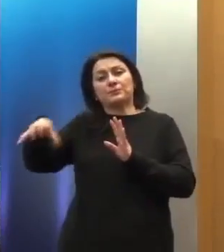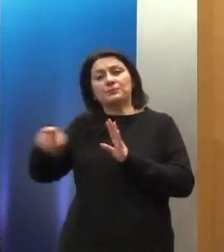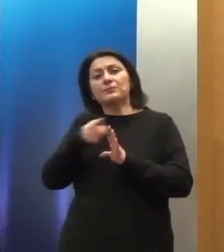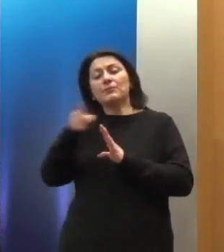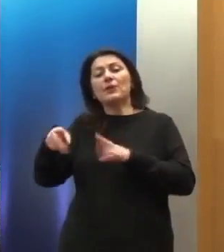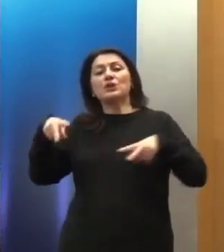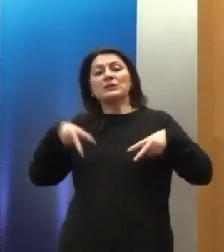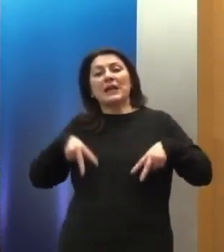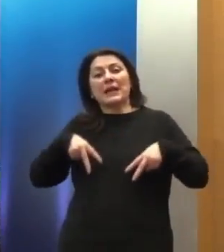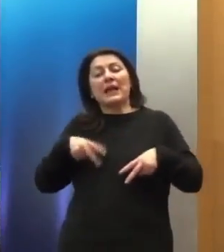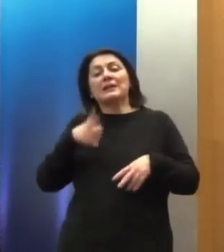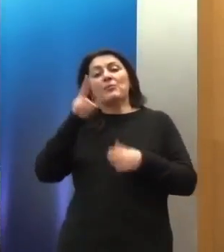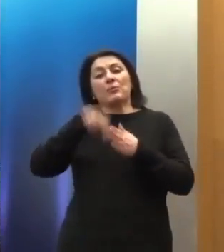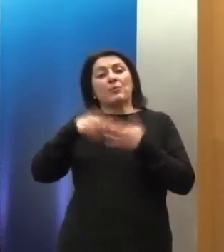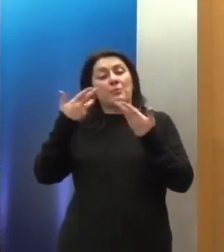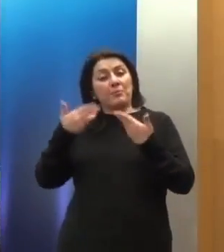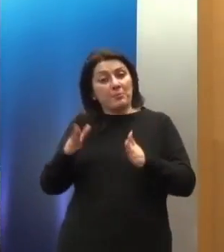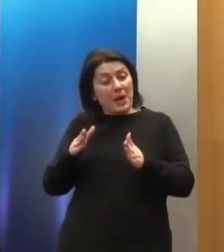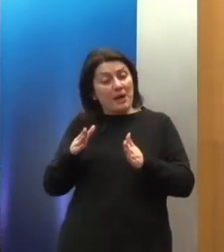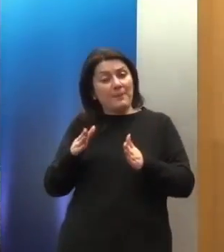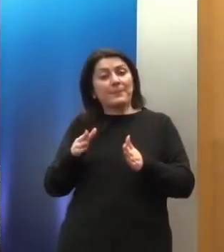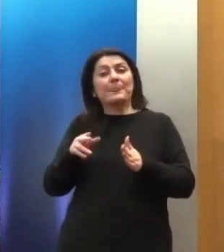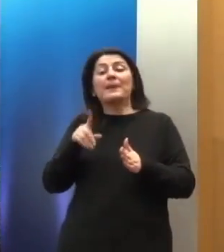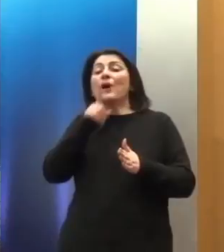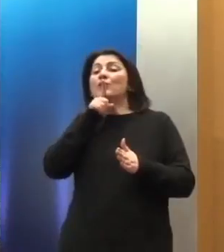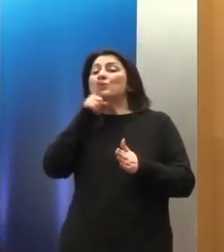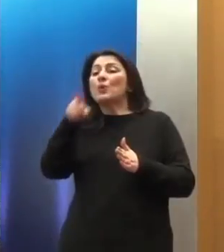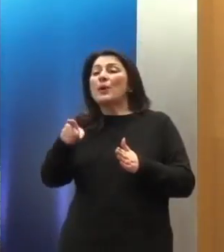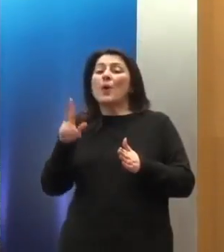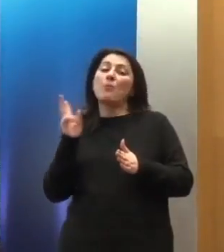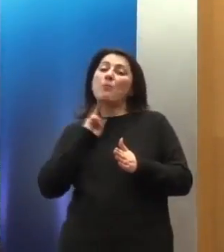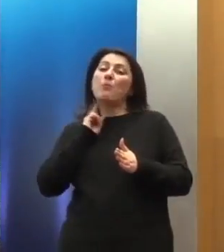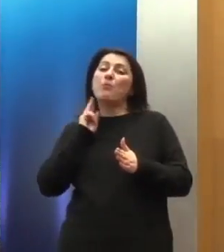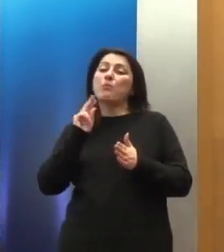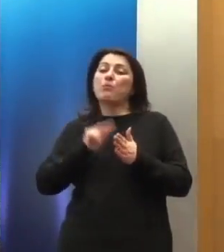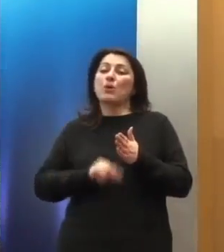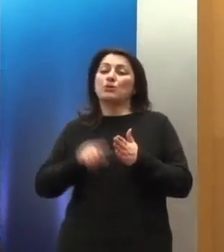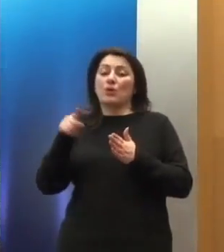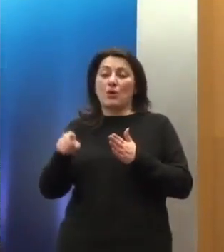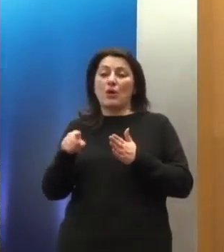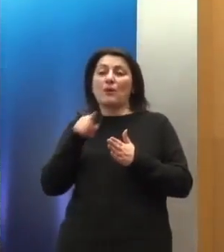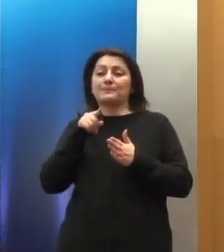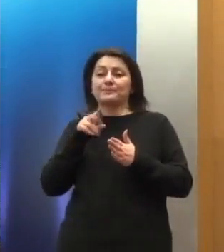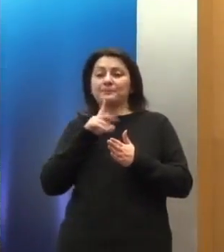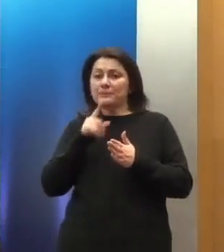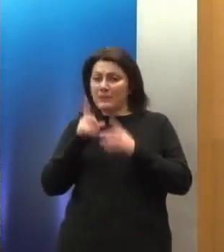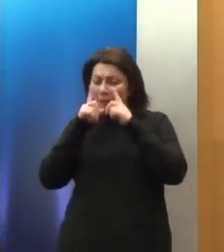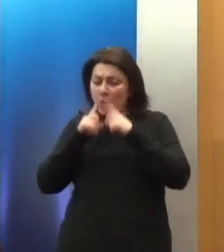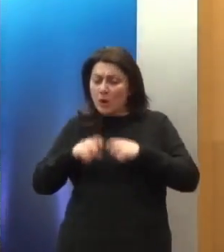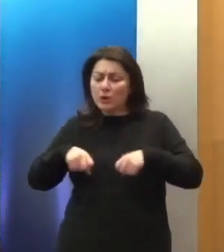έχουν υπογράψει το αντίστοιχο προαιρετικό πρωτόκολλο, είναι προαιρετικά τα πρωτόκολλα αυτά υπογραφής,